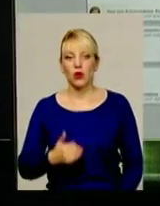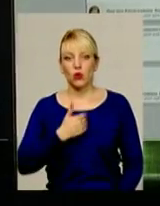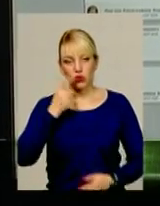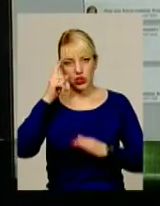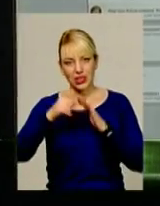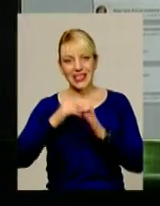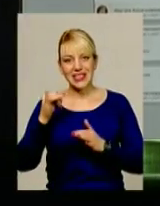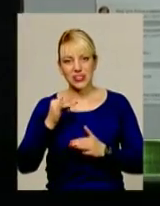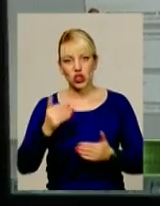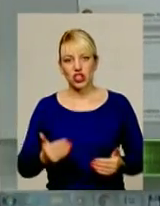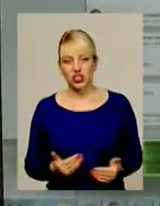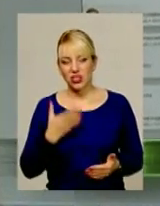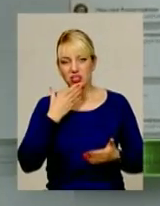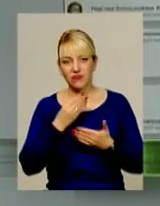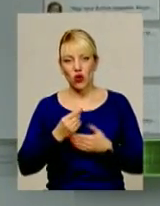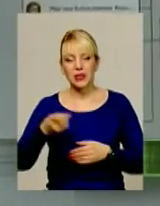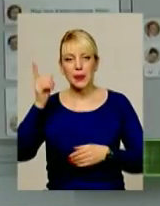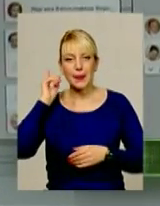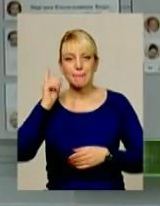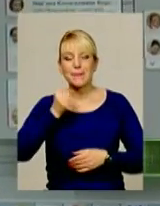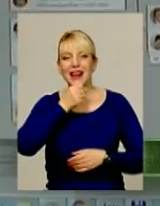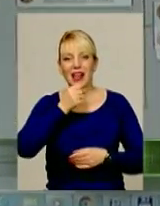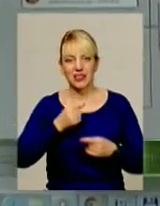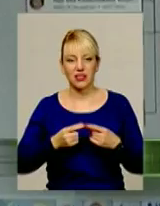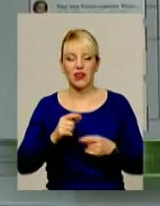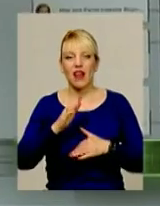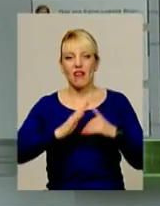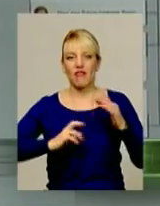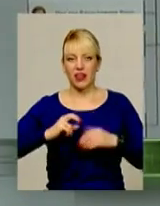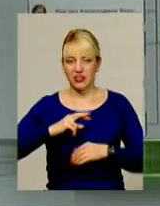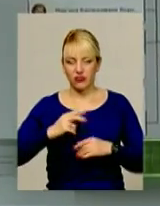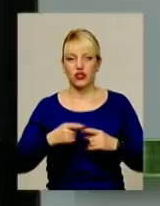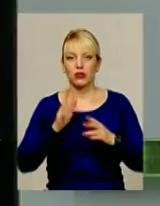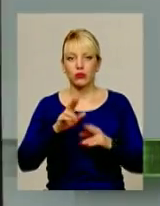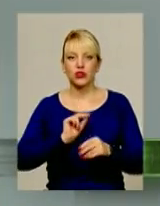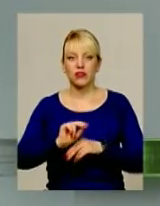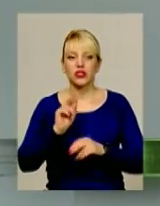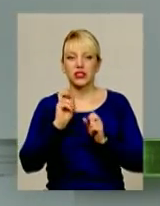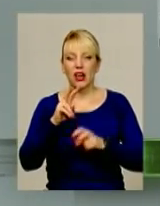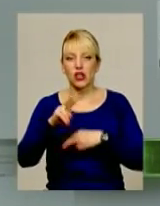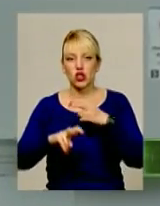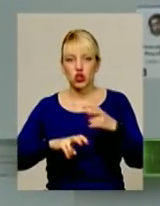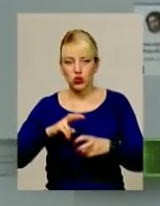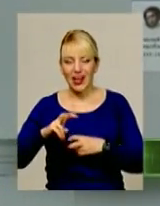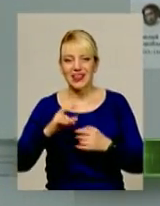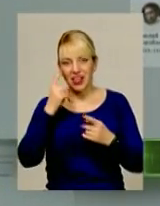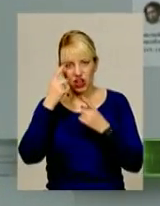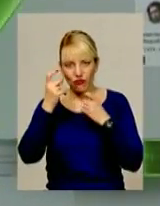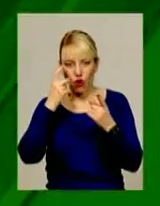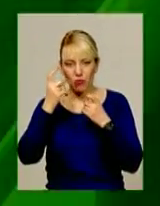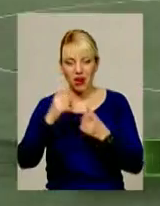історію життя своїх предків? Фахівці із Всесвітньої організації «Фемили Шардж» навчатимуть, як відшукати генеалогічну інформацію.